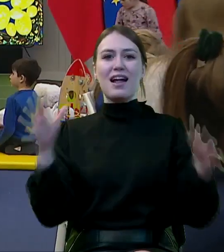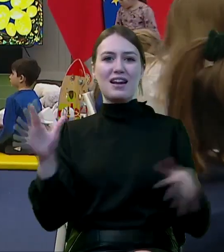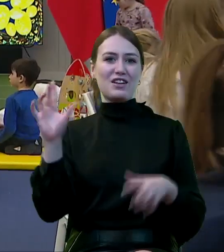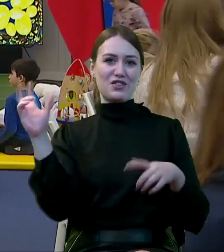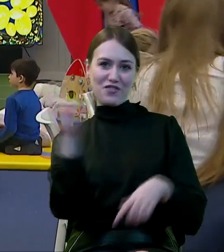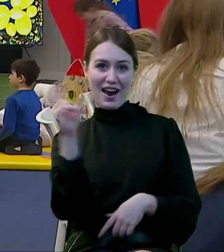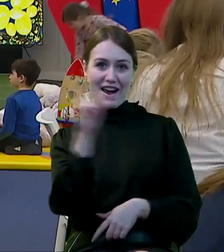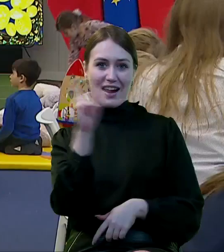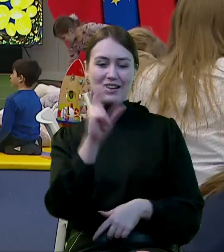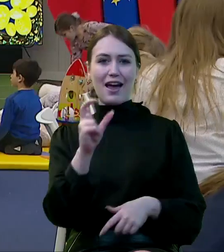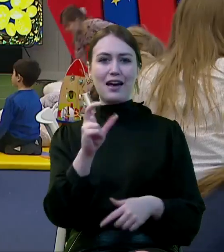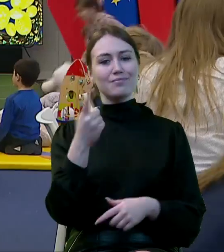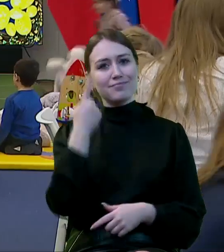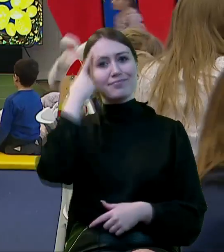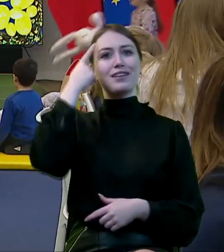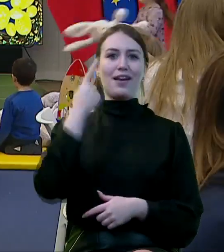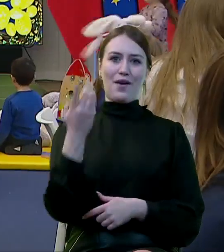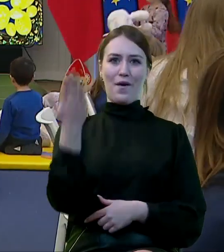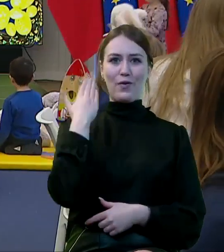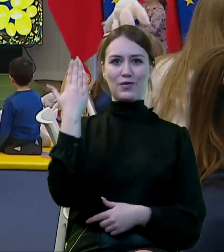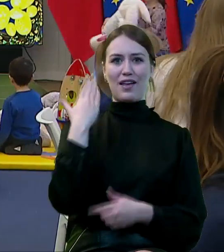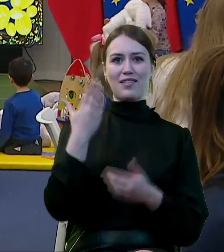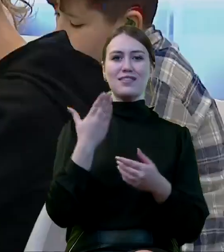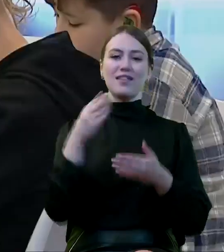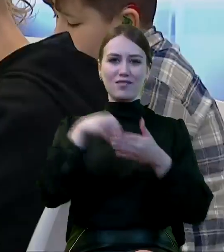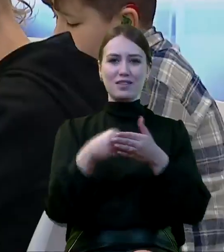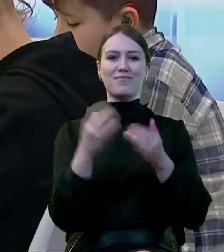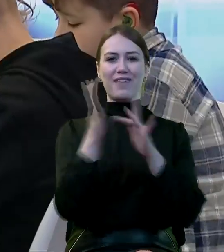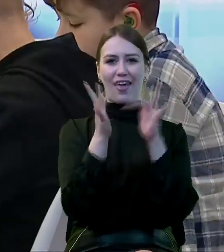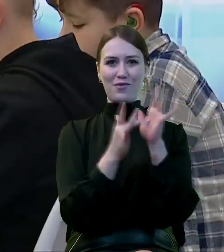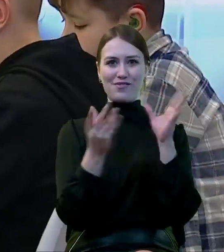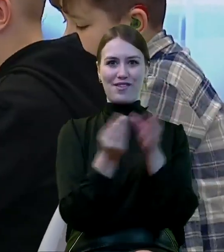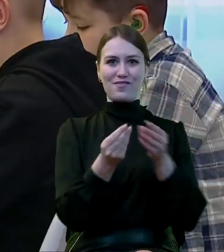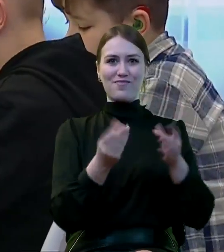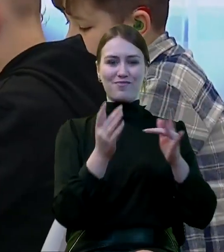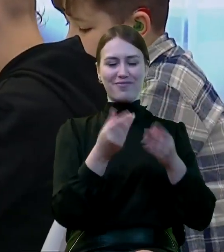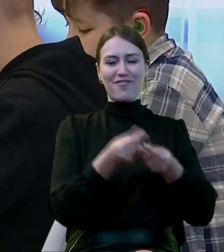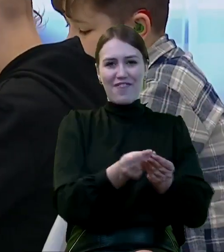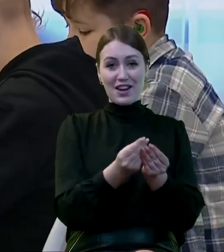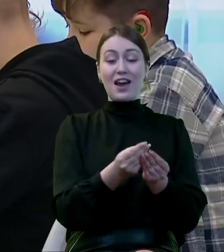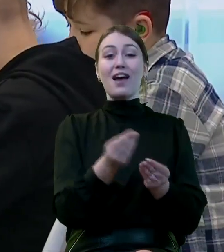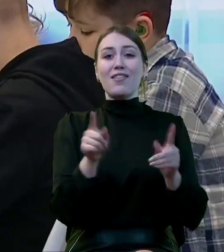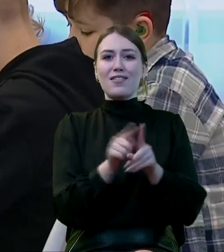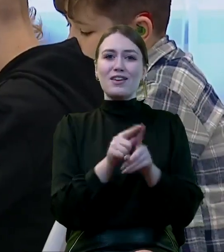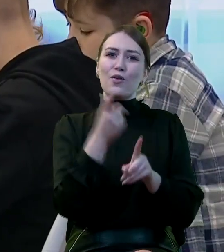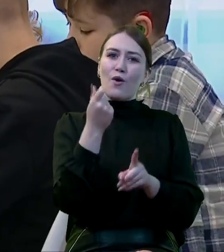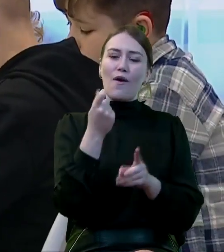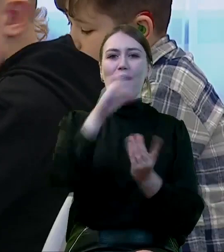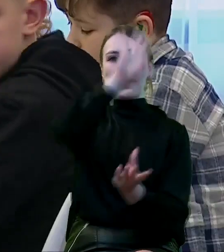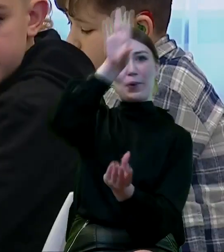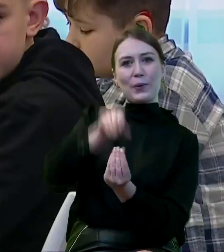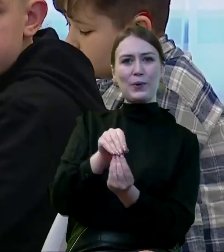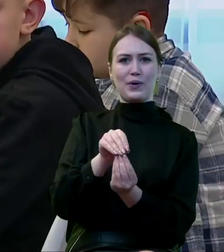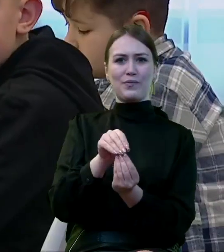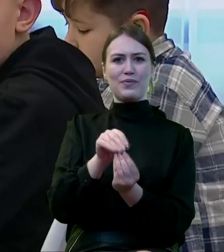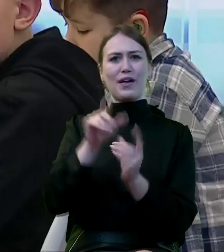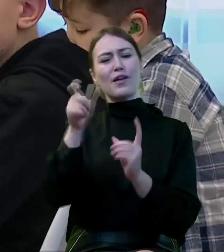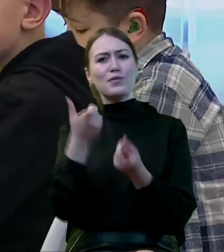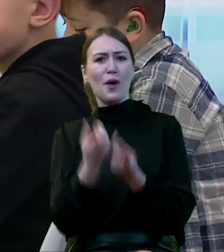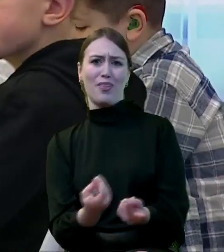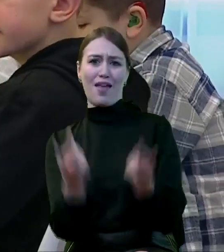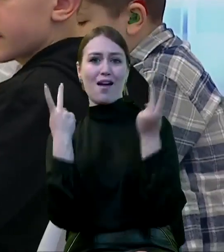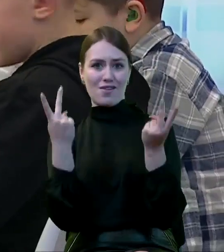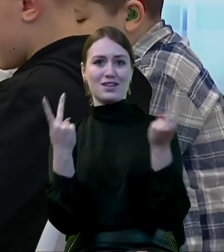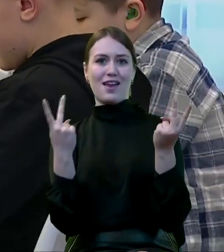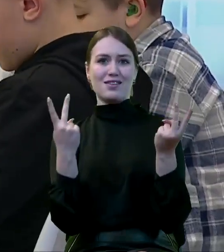Czwartek, przypomnienie Ostatniej Wieczerzy i taki moment na podsumowanie. Co dla nas jest